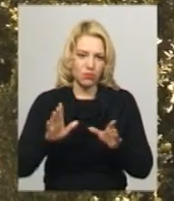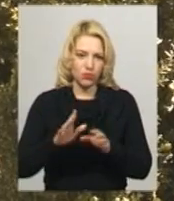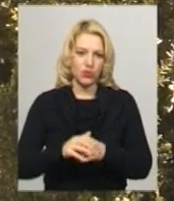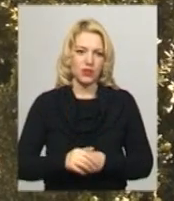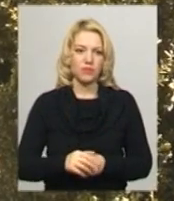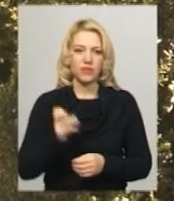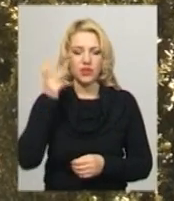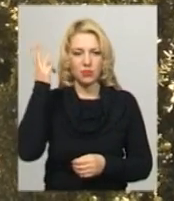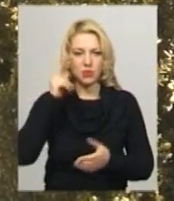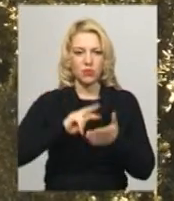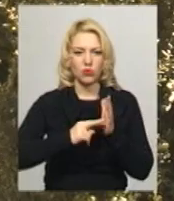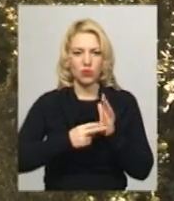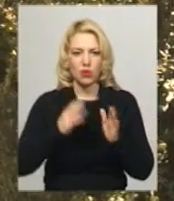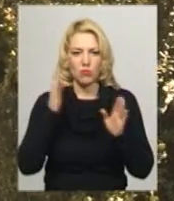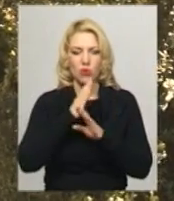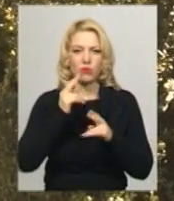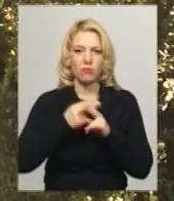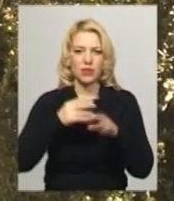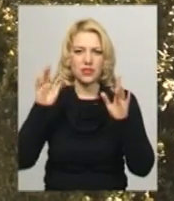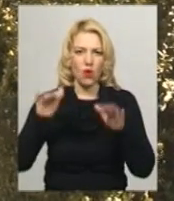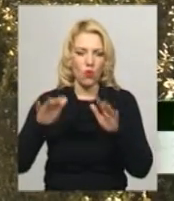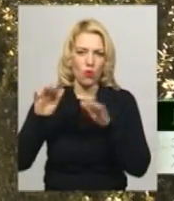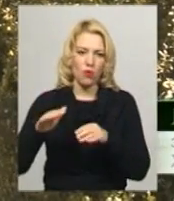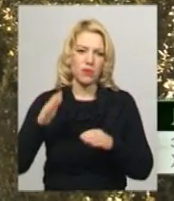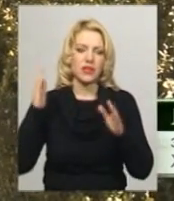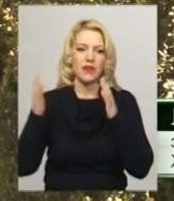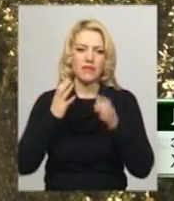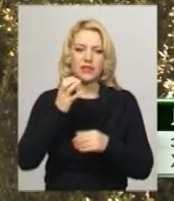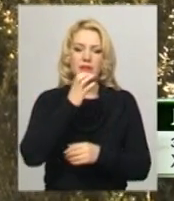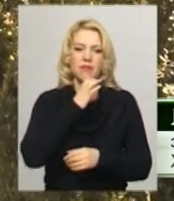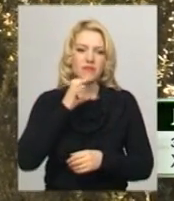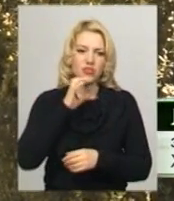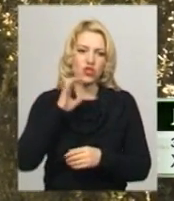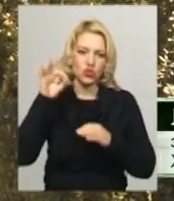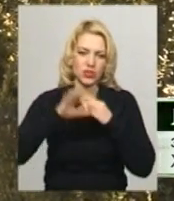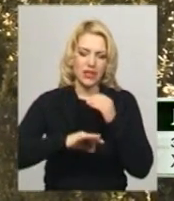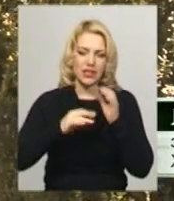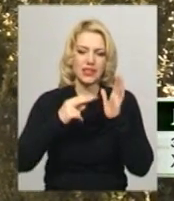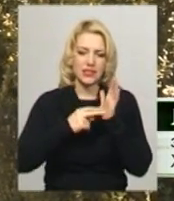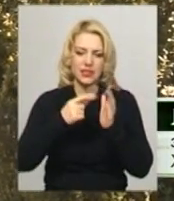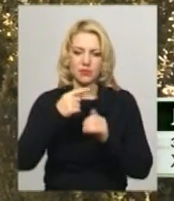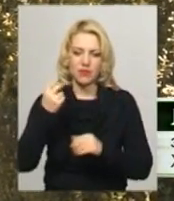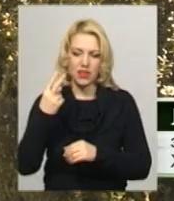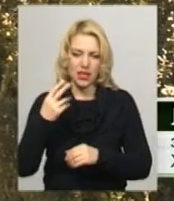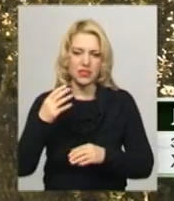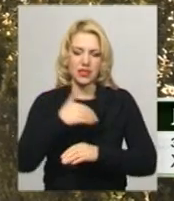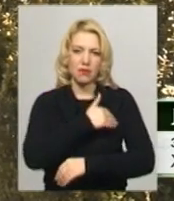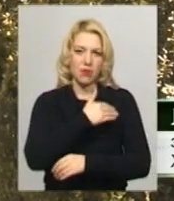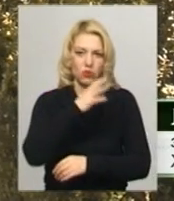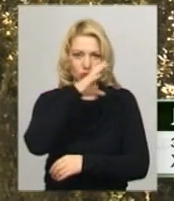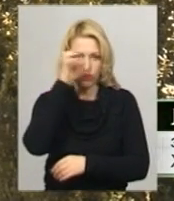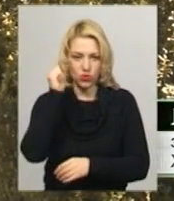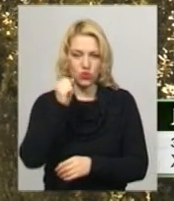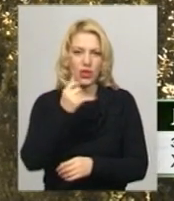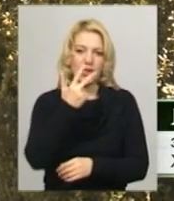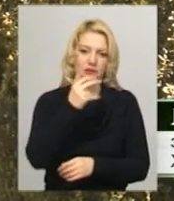На Хмельниччині прогнозуємо погоду без опадів. Вітер північно-західний 7-12 метрів за секунду. Температура повітря вночі по області від